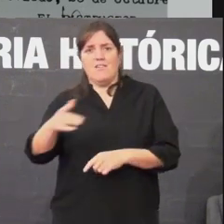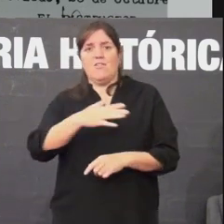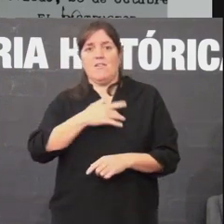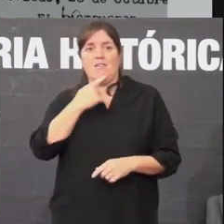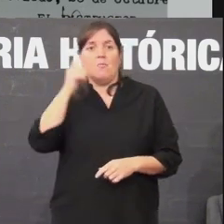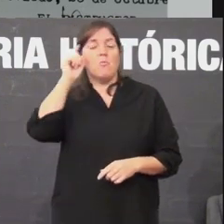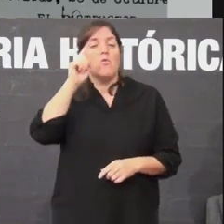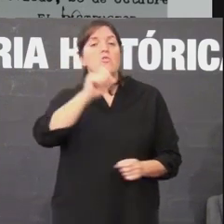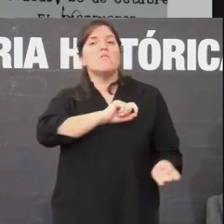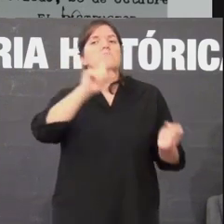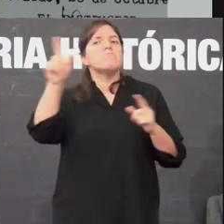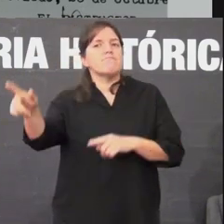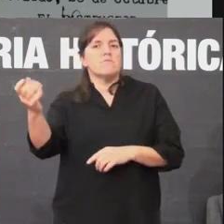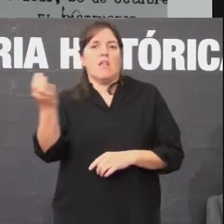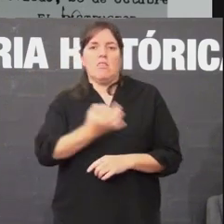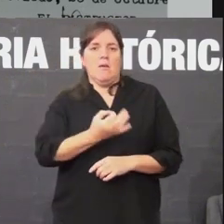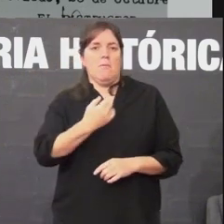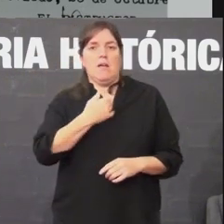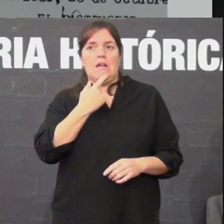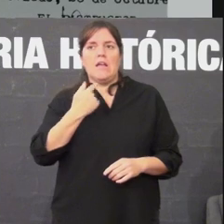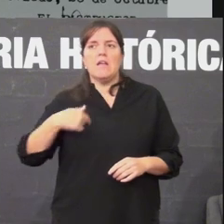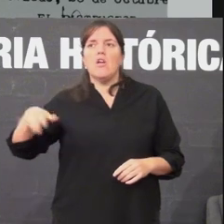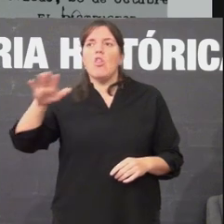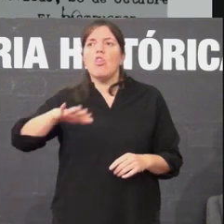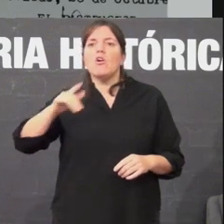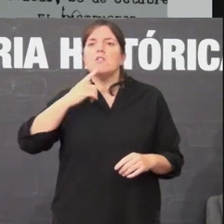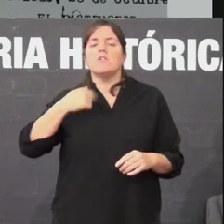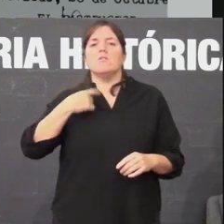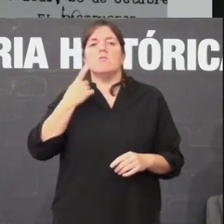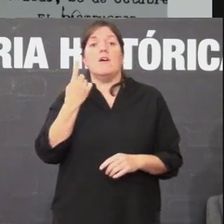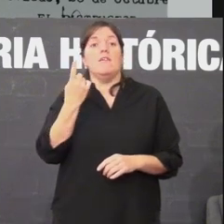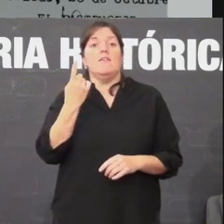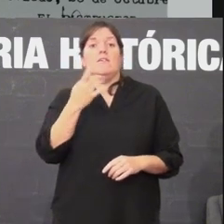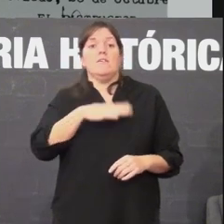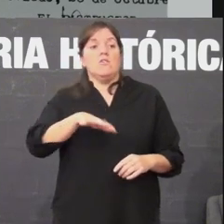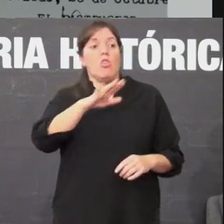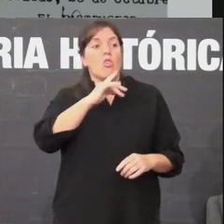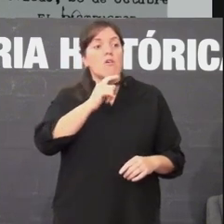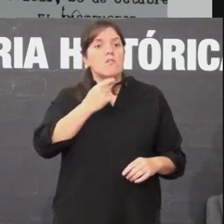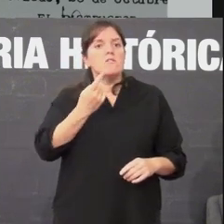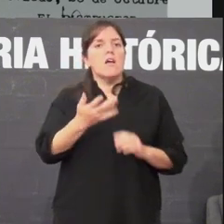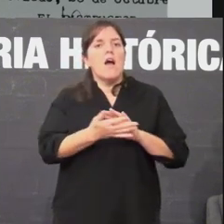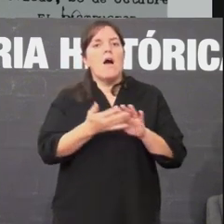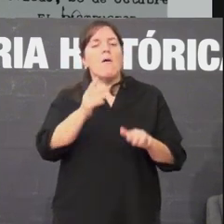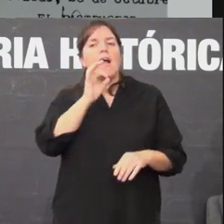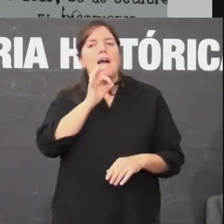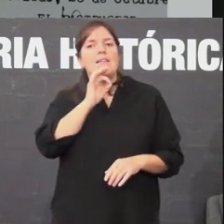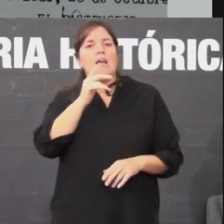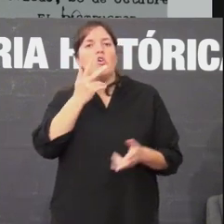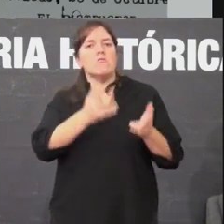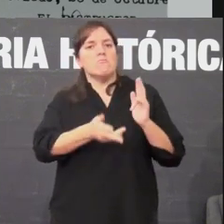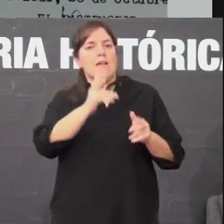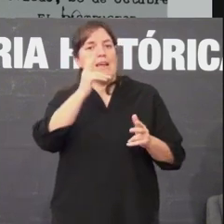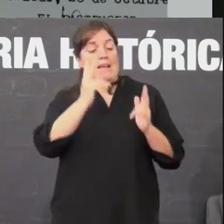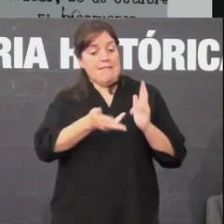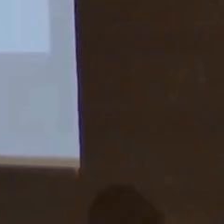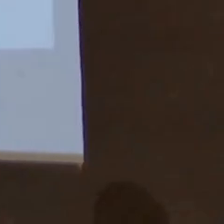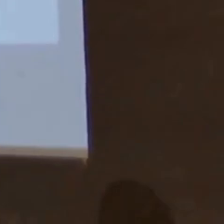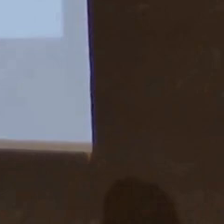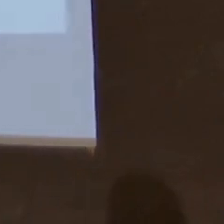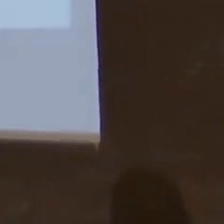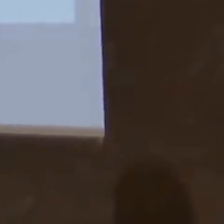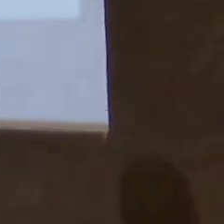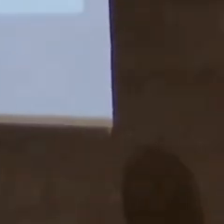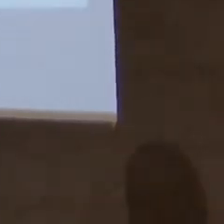territorios onde se falaba galego, catalán e vasco. Iso non acontecía nos outros mestres e mestres do Estado.